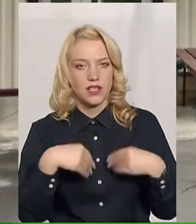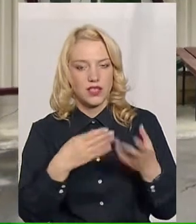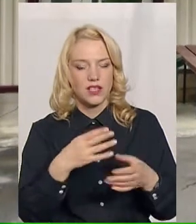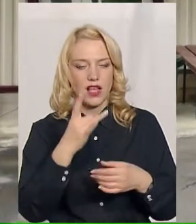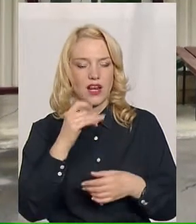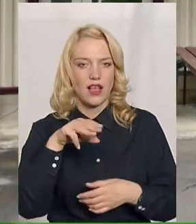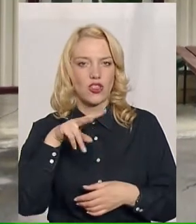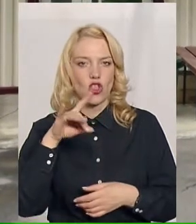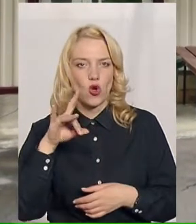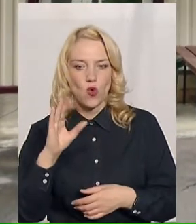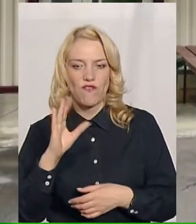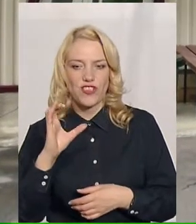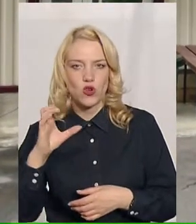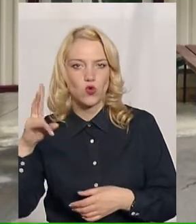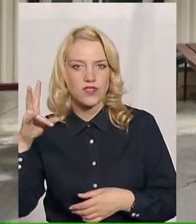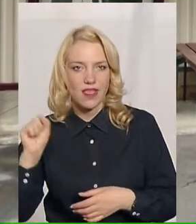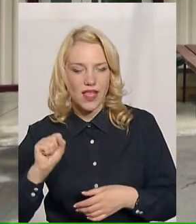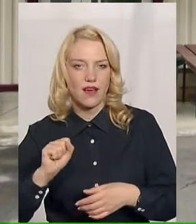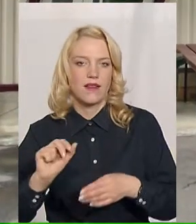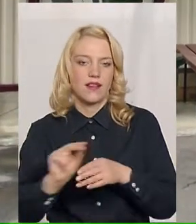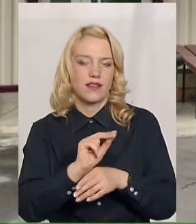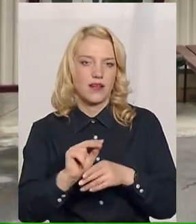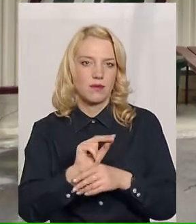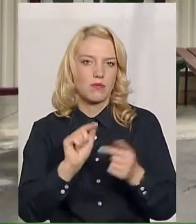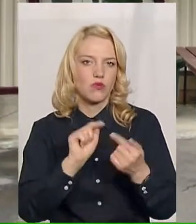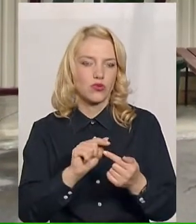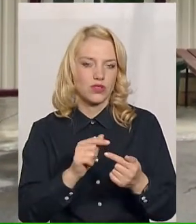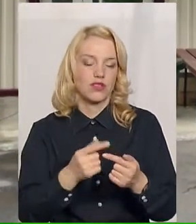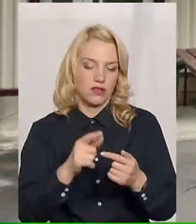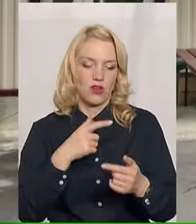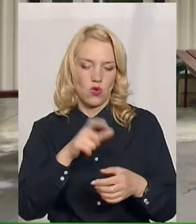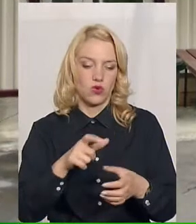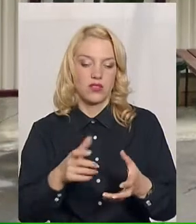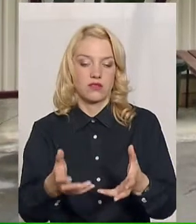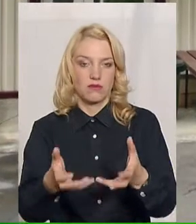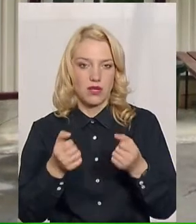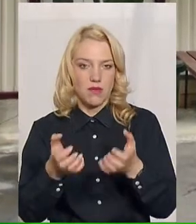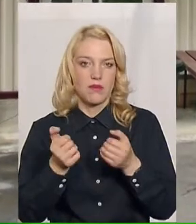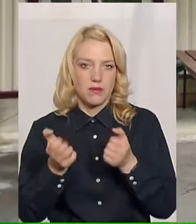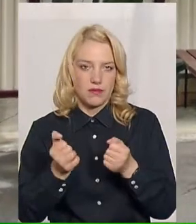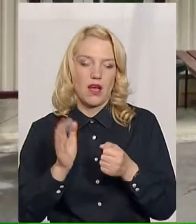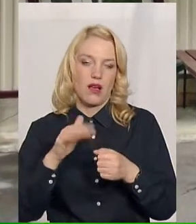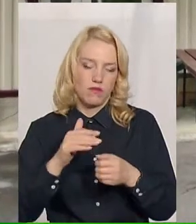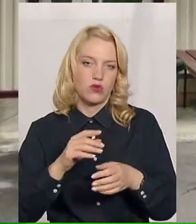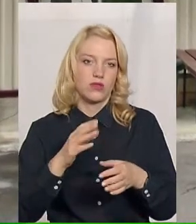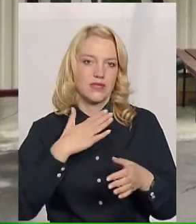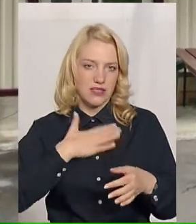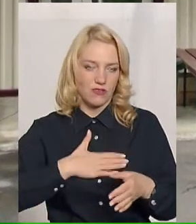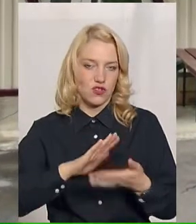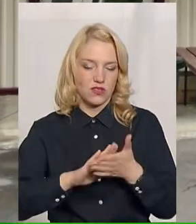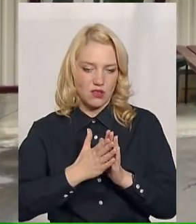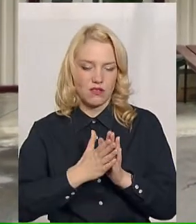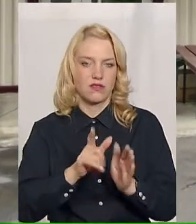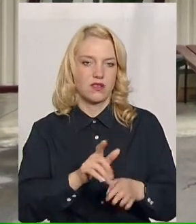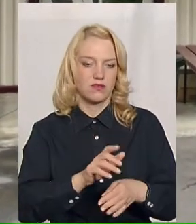терапія, яка під нашим наглядом пацієнт приймає. І в задовільному стані відписуємо його вже додому під нагляд